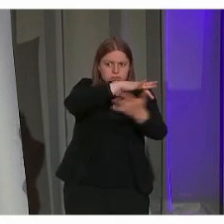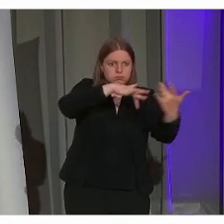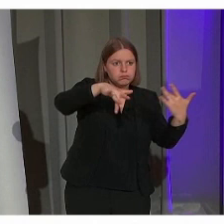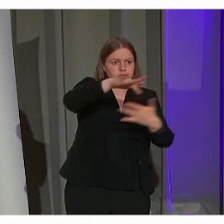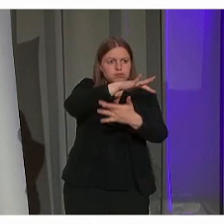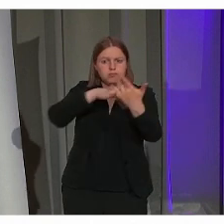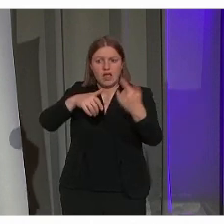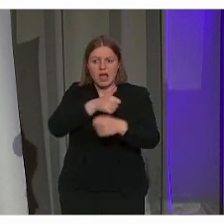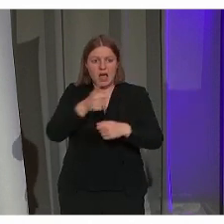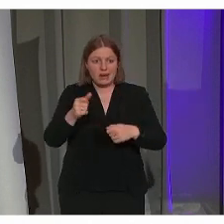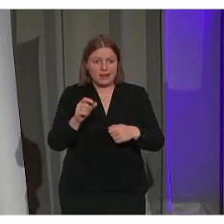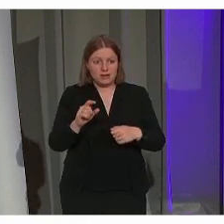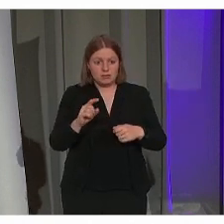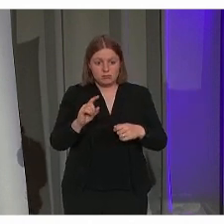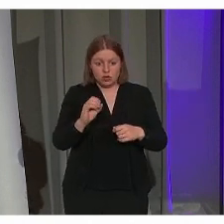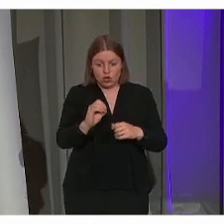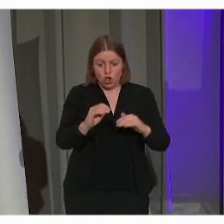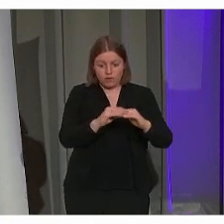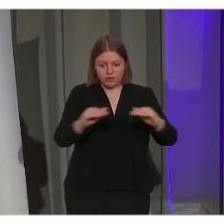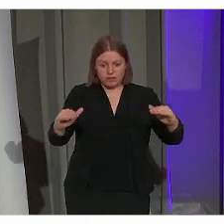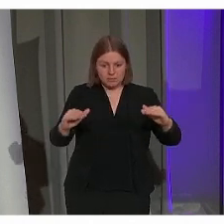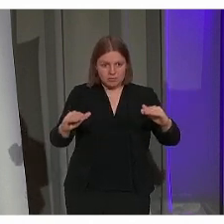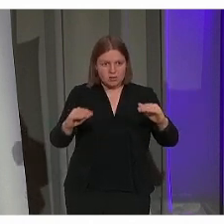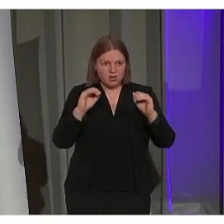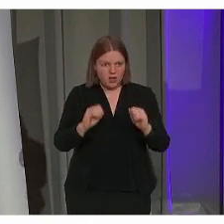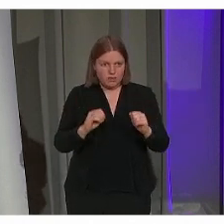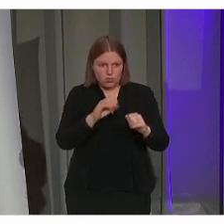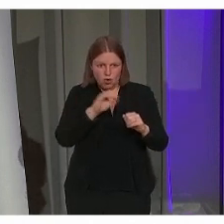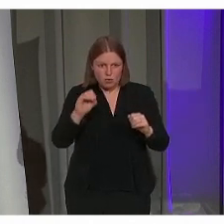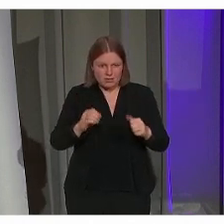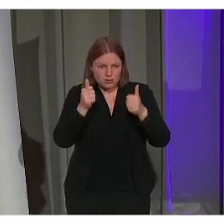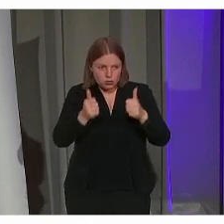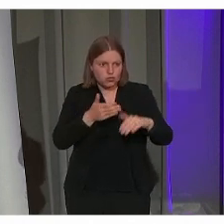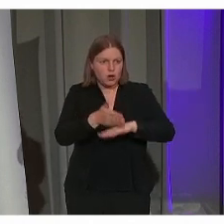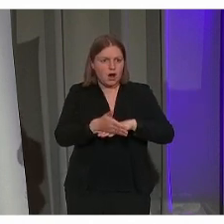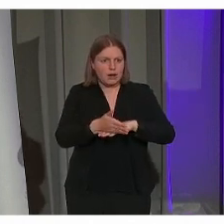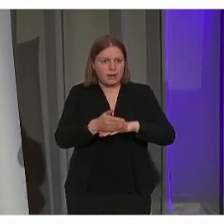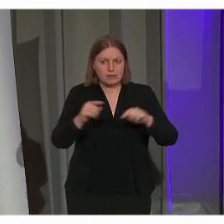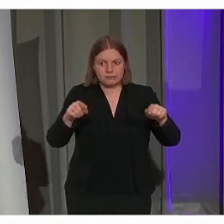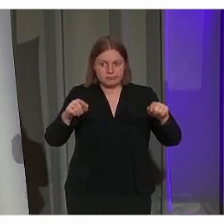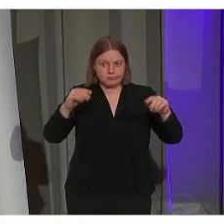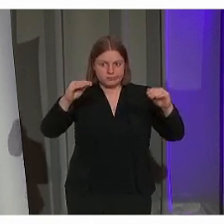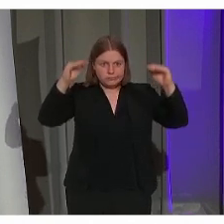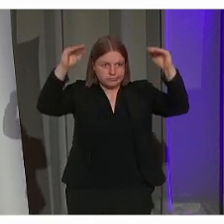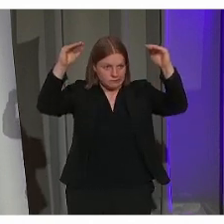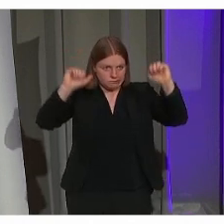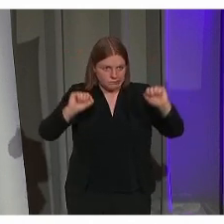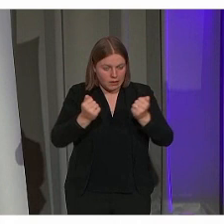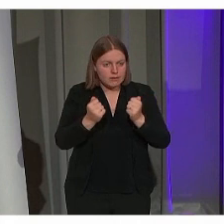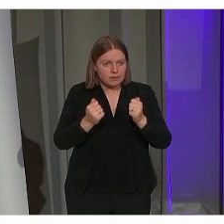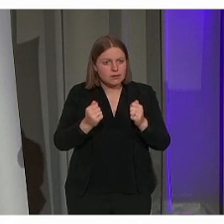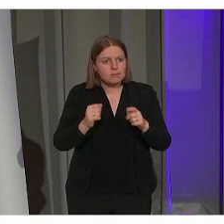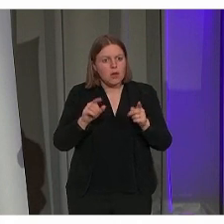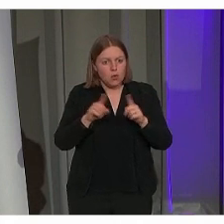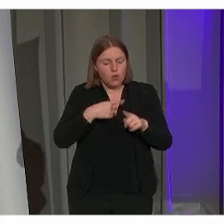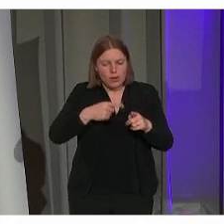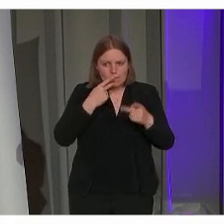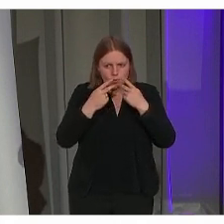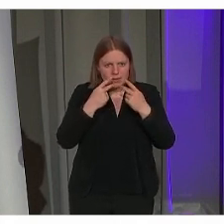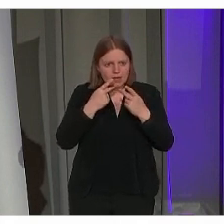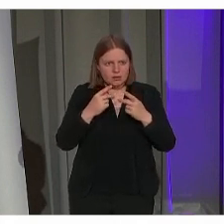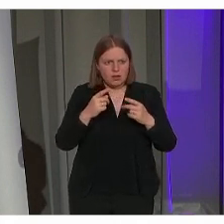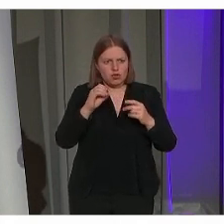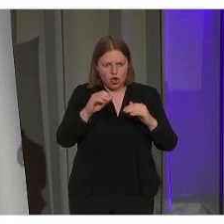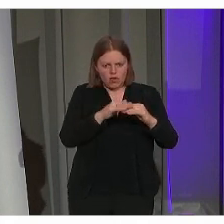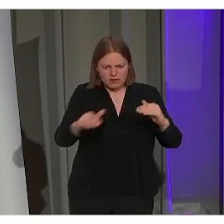Alleen de gelijkvloers kunnen wij op een goede manier echt toegankelijk maken. Daar hebben we dan ook wel op geïnvesteerd en op ingezet om dat op de best mogelijke